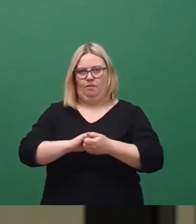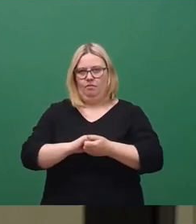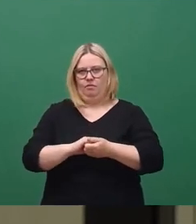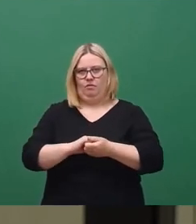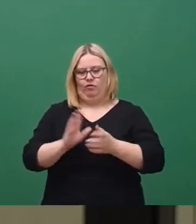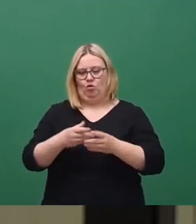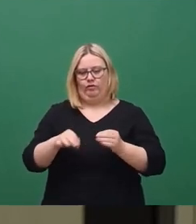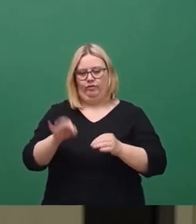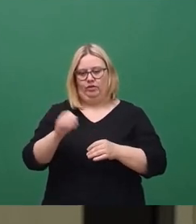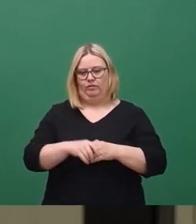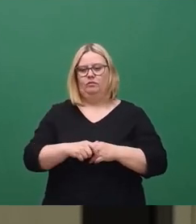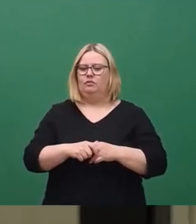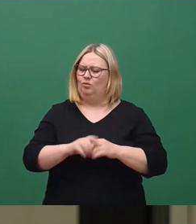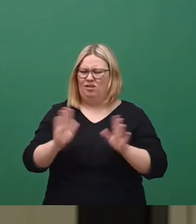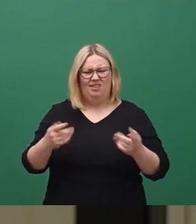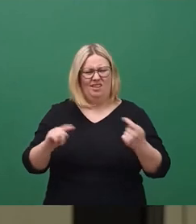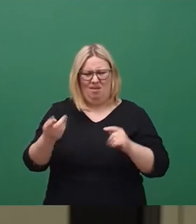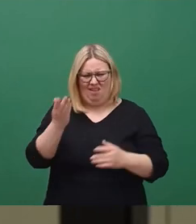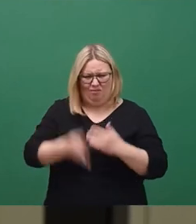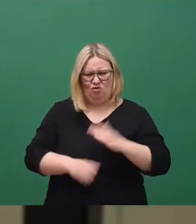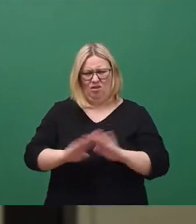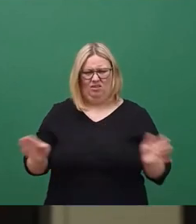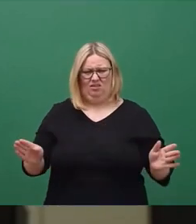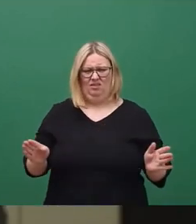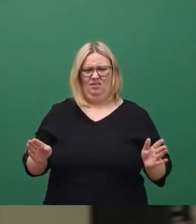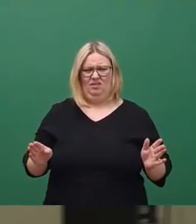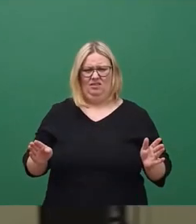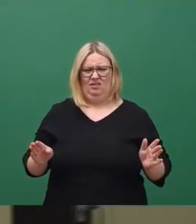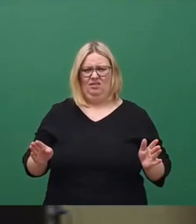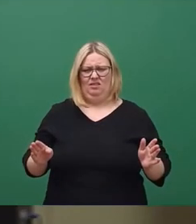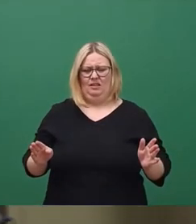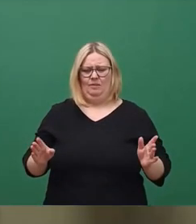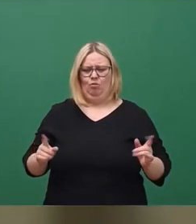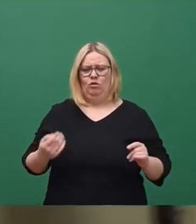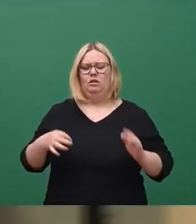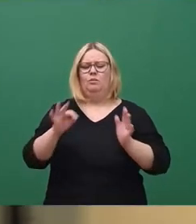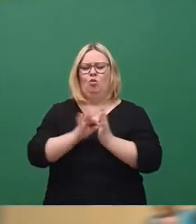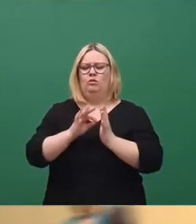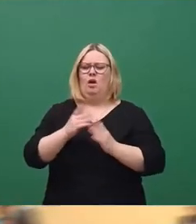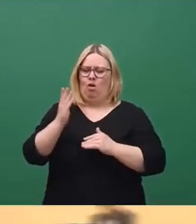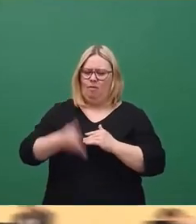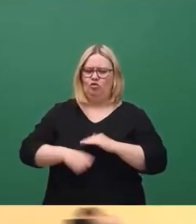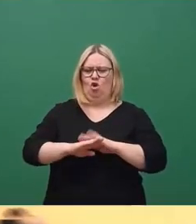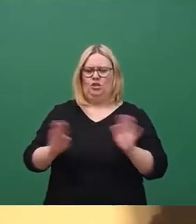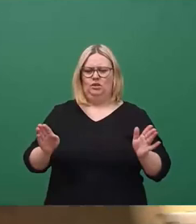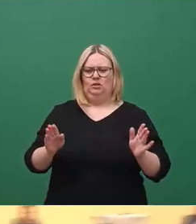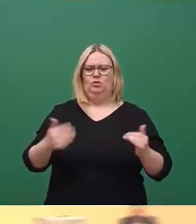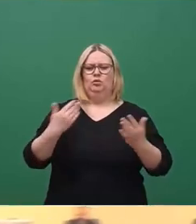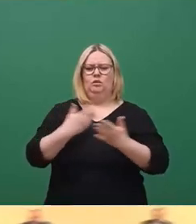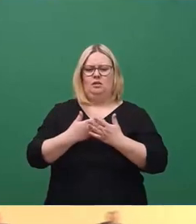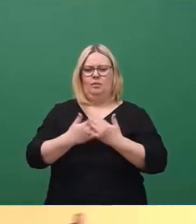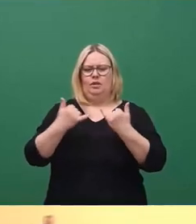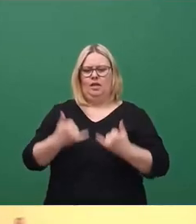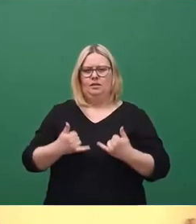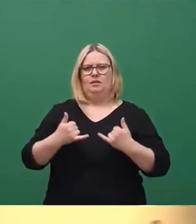Fall zu finden. Die Debatte ist abgeschlossen und dieser Punkt ist abgeschlossen und damit darf ich Sie in die